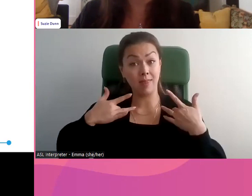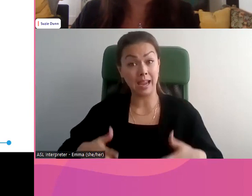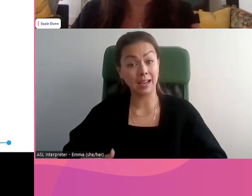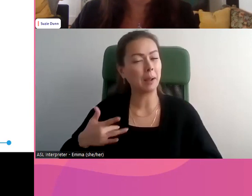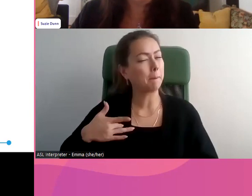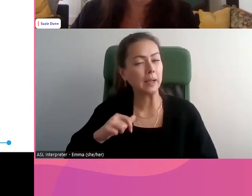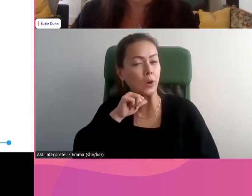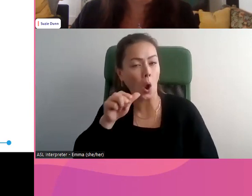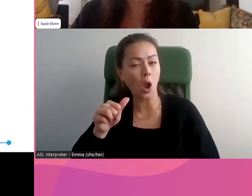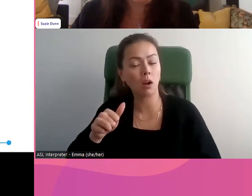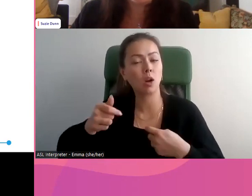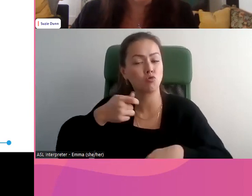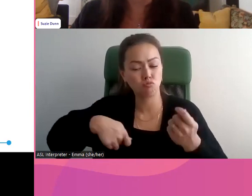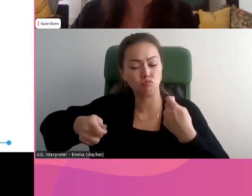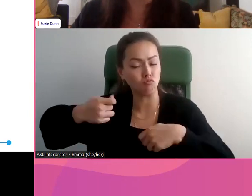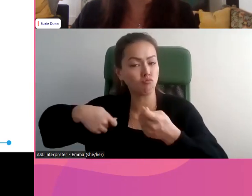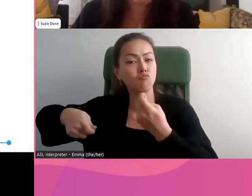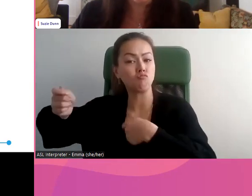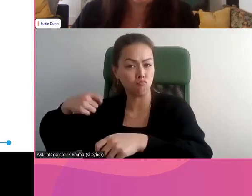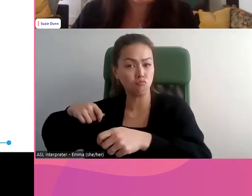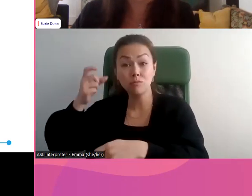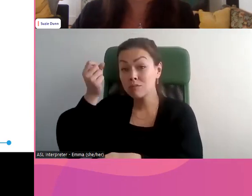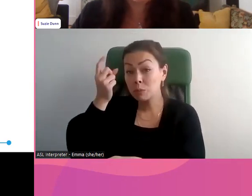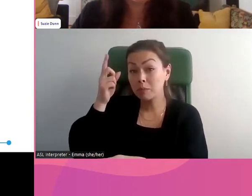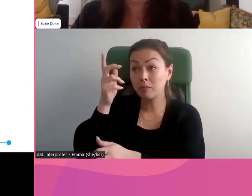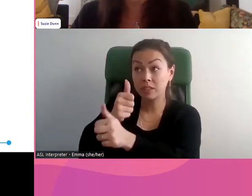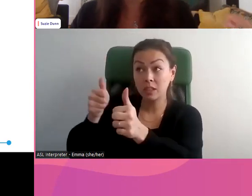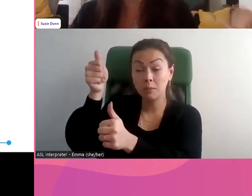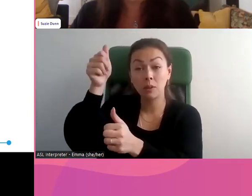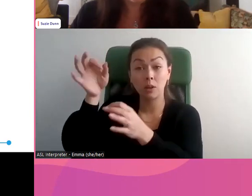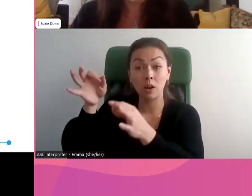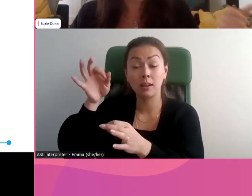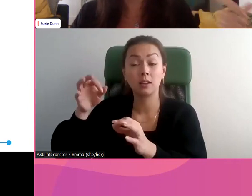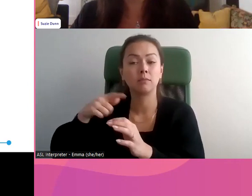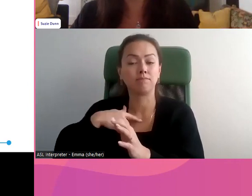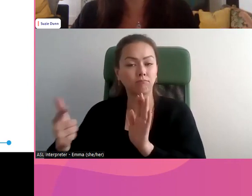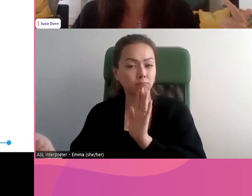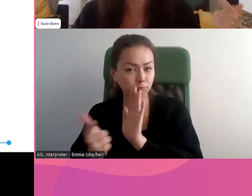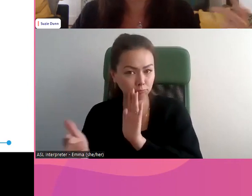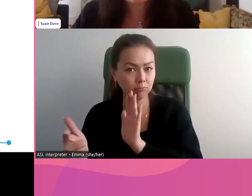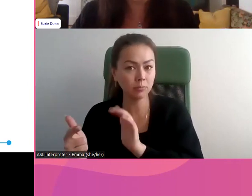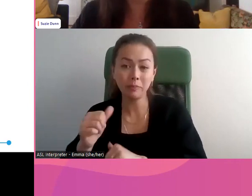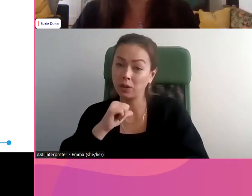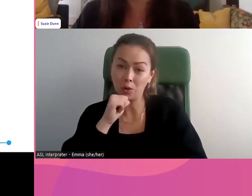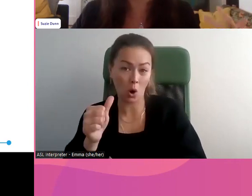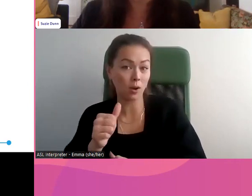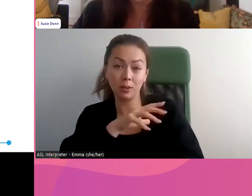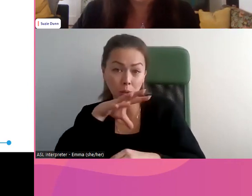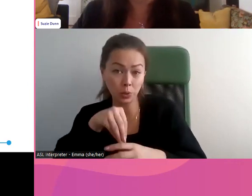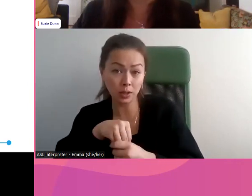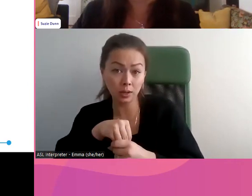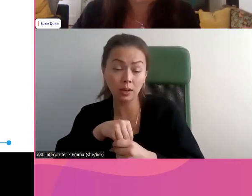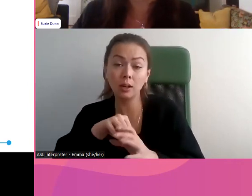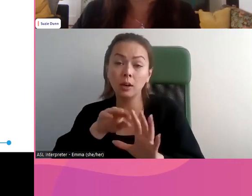voyeurisme. Mais, heureusement, à la Cour suprême du Canada, ils ont interprété cela comme non. Les vestiaires,